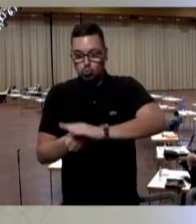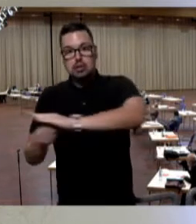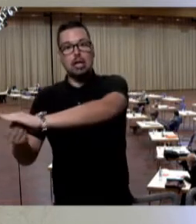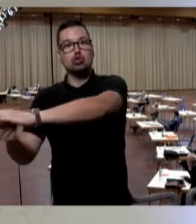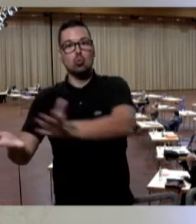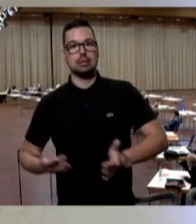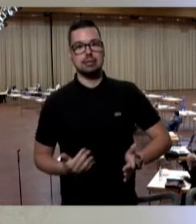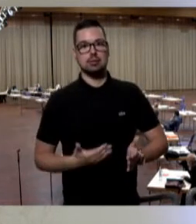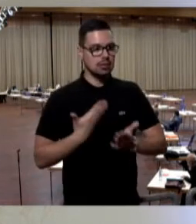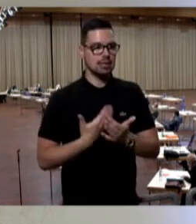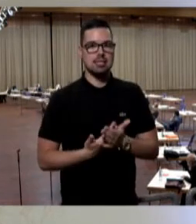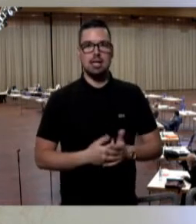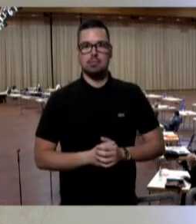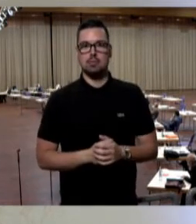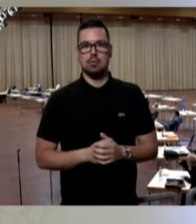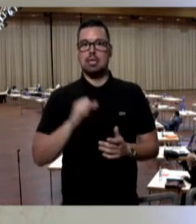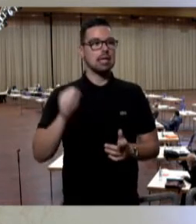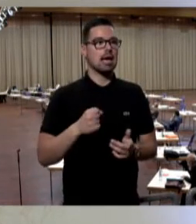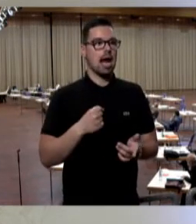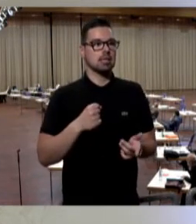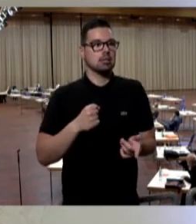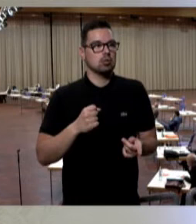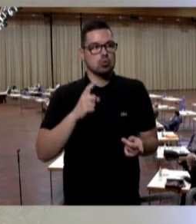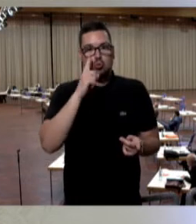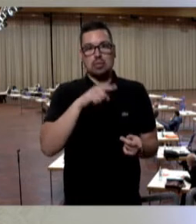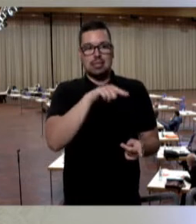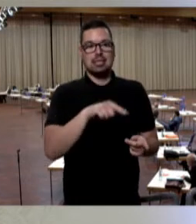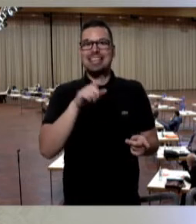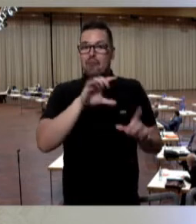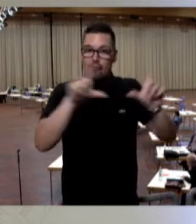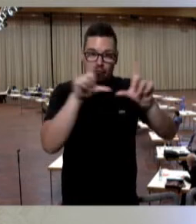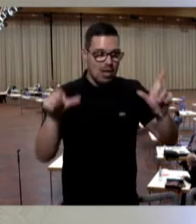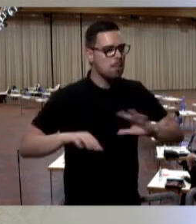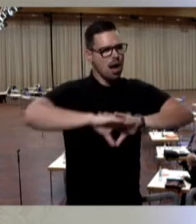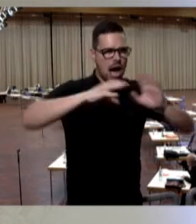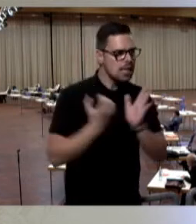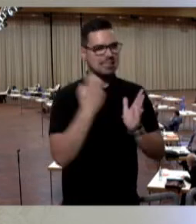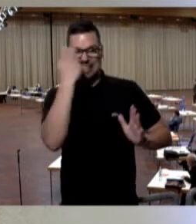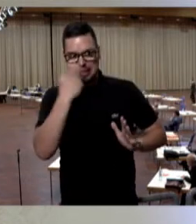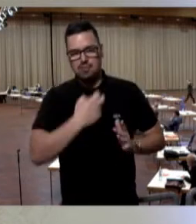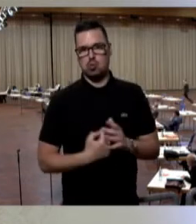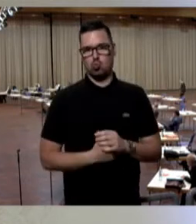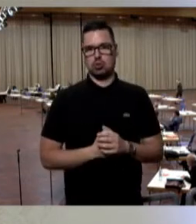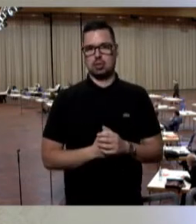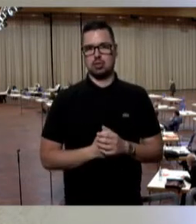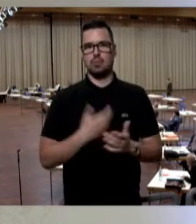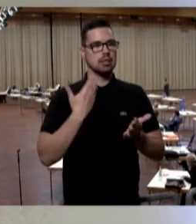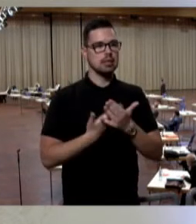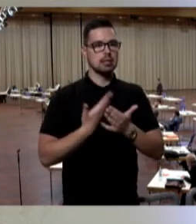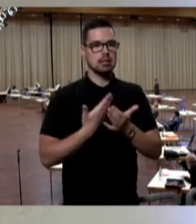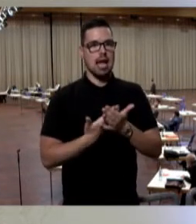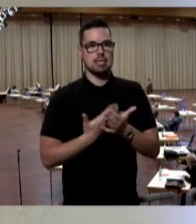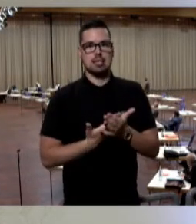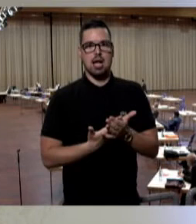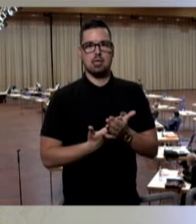weitergegeben. Und deswegen kann ich nur sagen, unterstützen wir diese Firmen nach allen Möglichkeiten, die es nur gibt. Und deswegen sind wir in